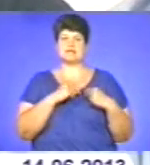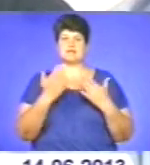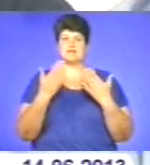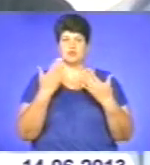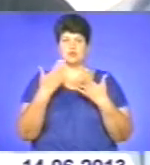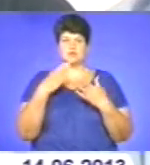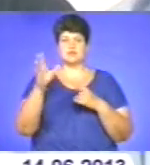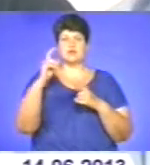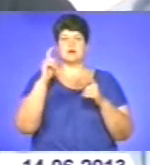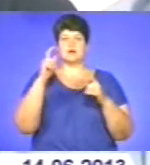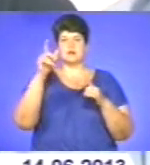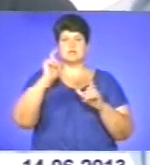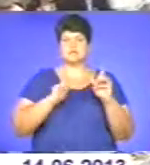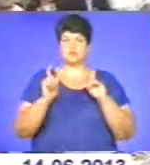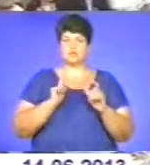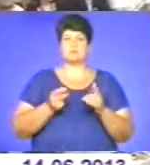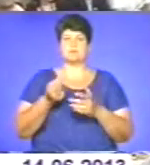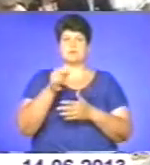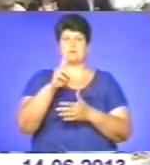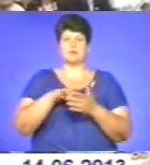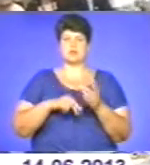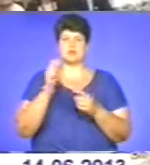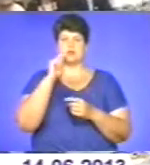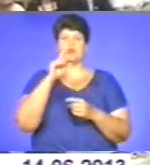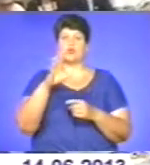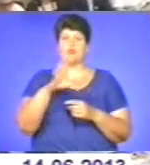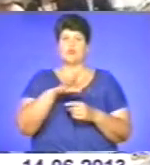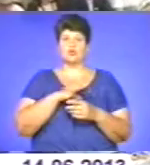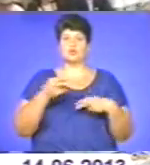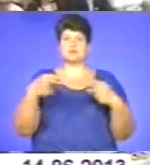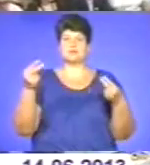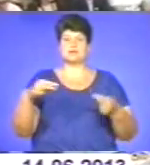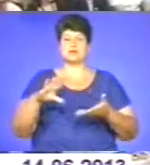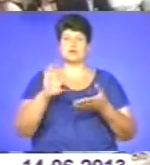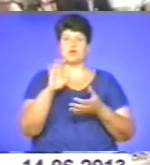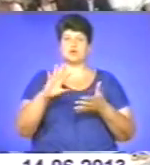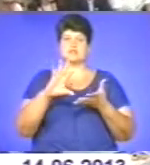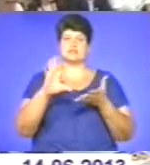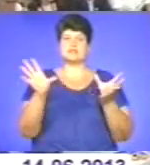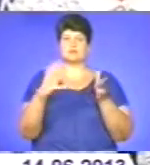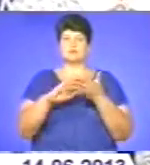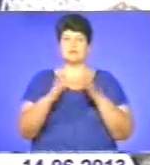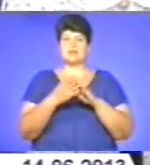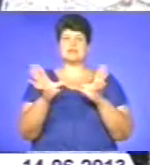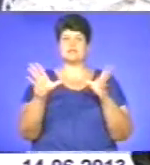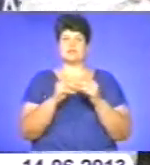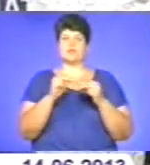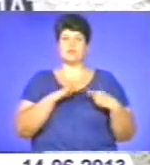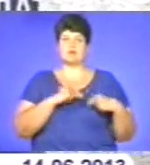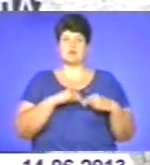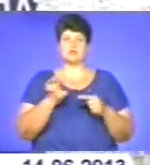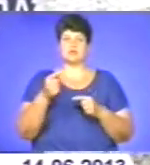закладами та платниками податків в Україні, відбулося підписання меморандуму про співпрацю між Тернопільським національним економічним